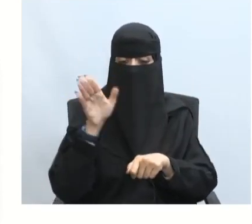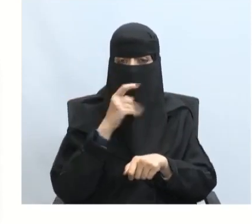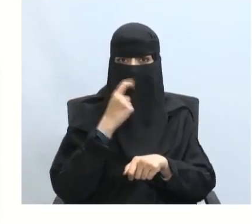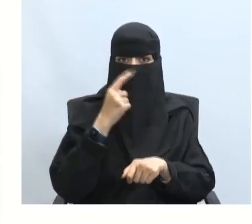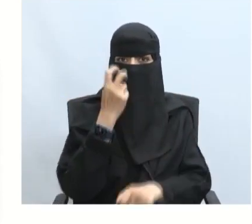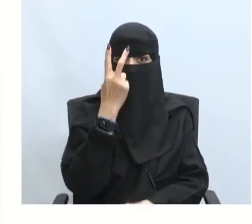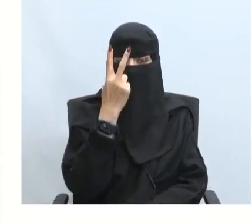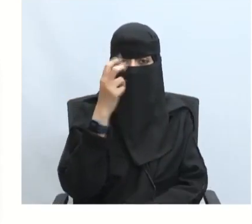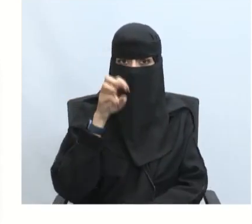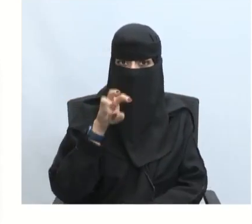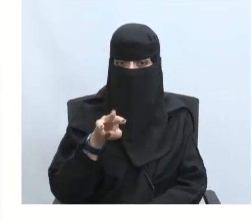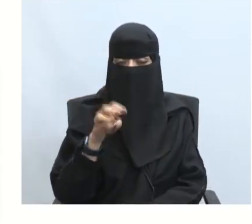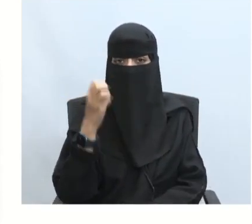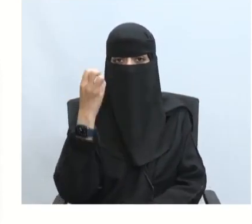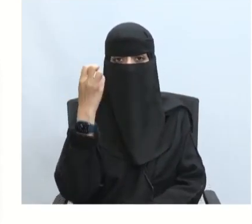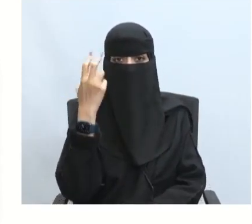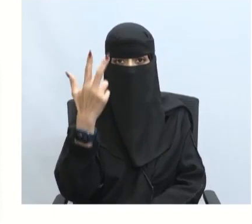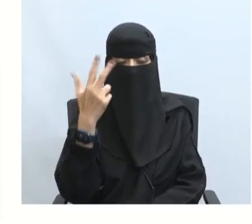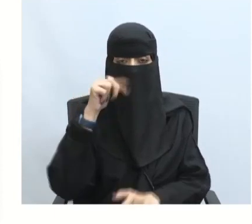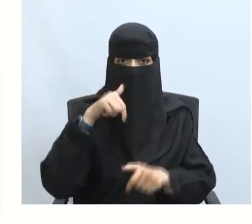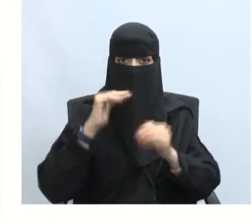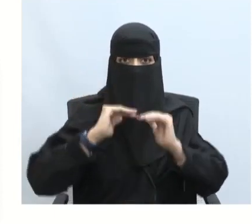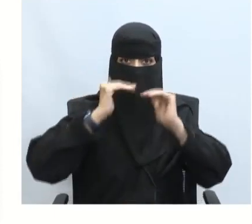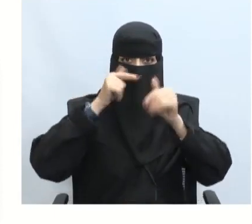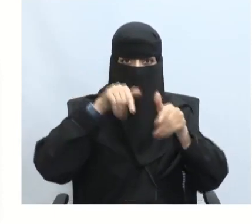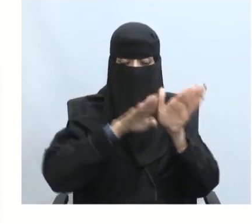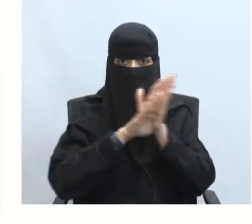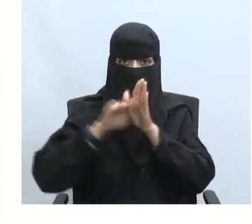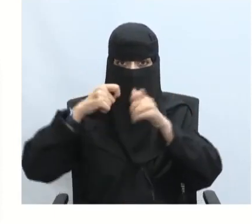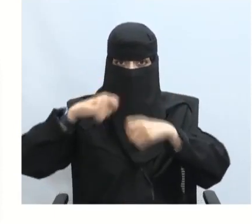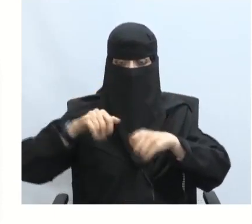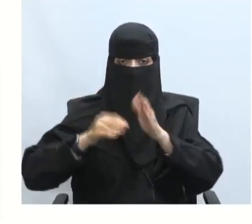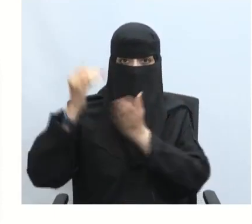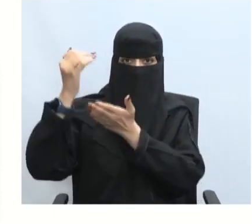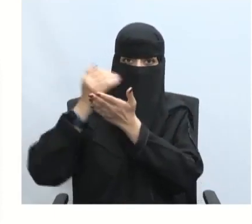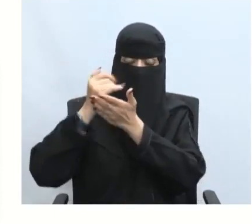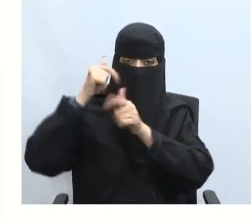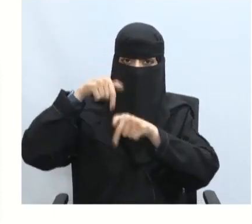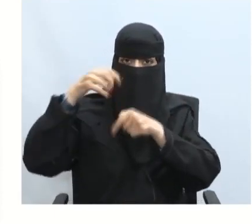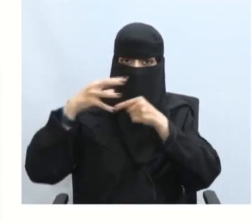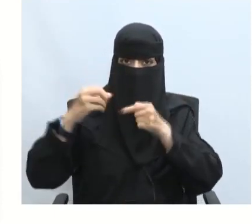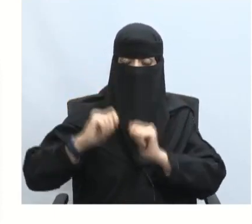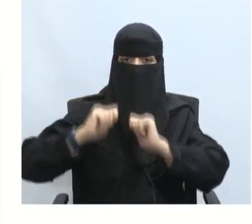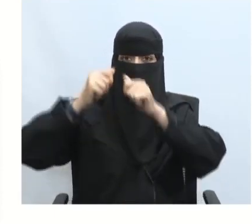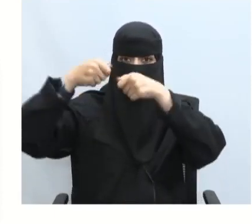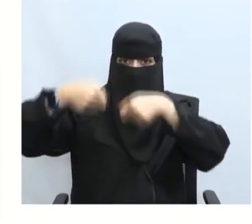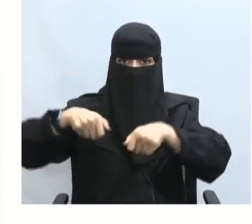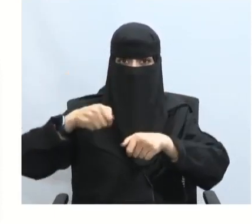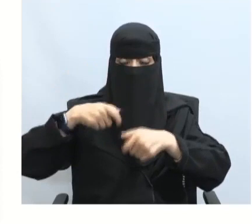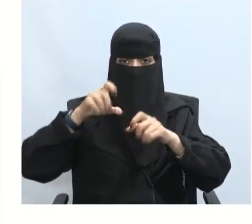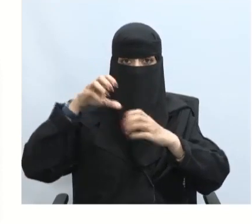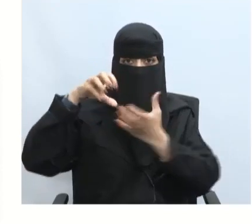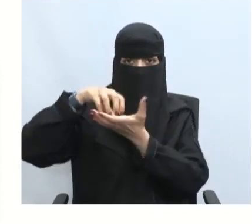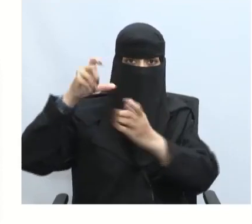2008 تم فيها تقديم حوافظ اقتصادية وإنقاذ البنوك